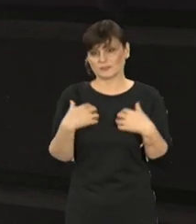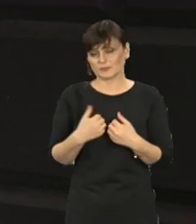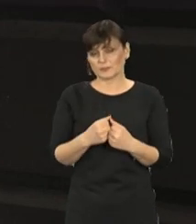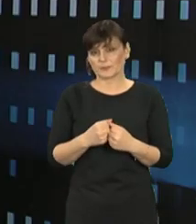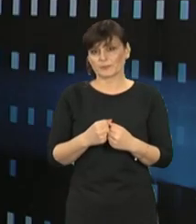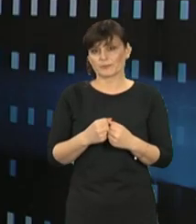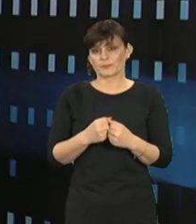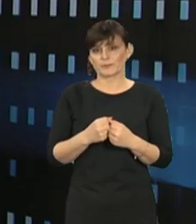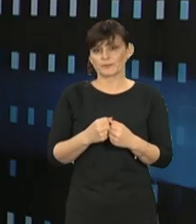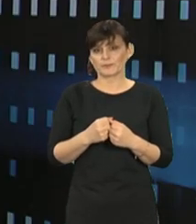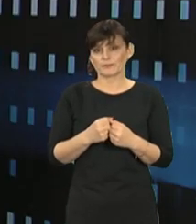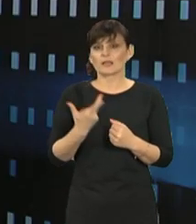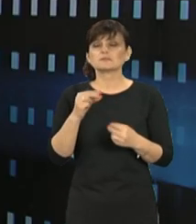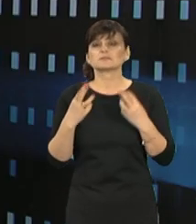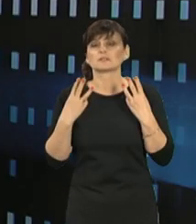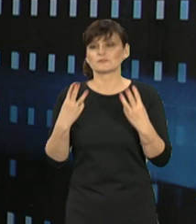Przede wszystkim